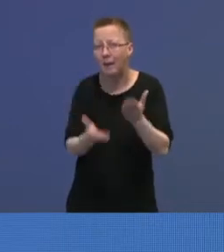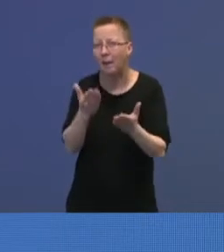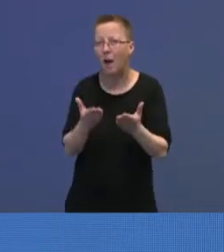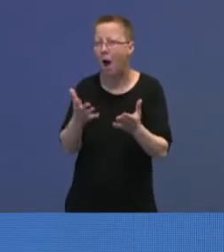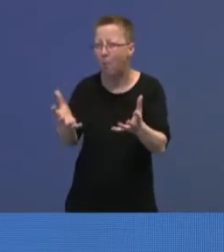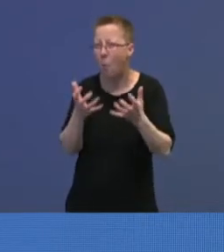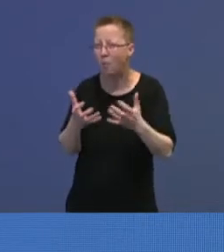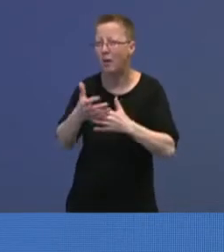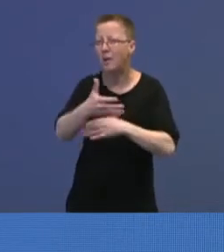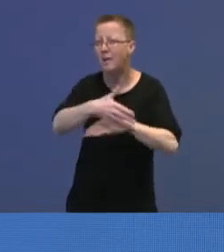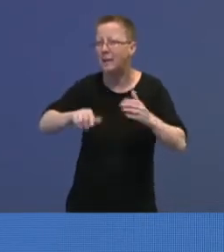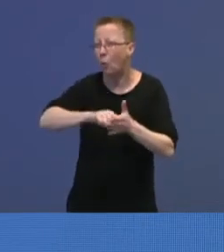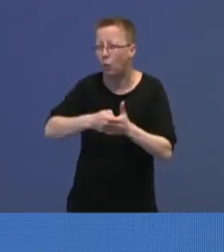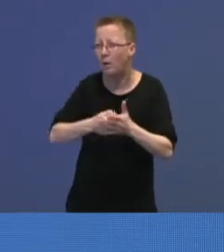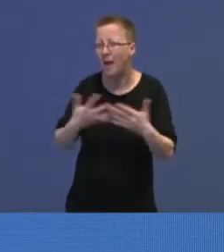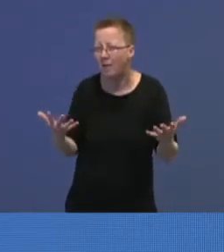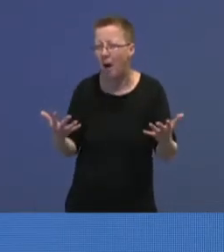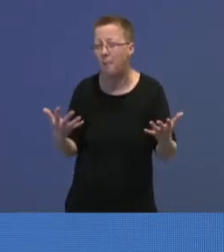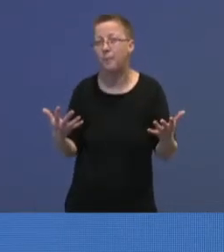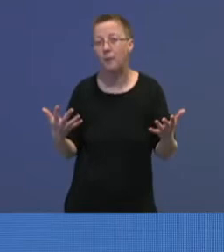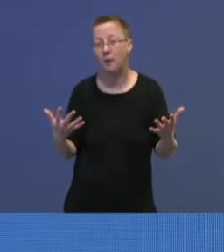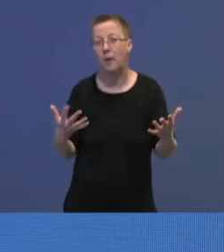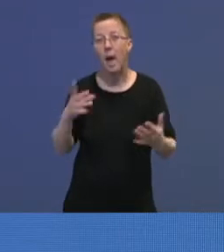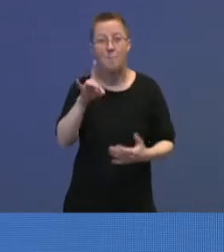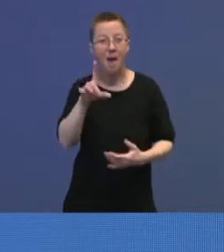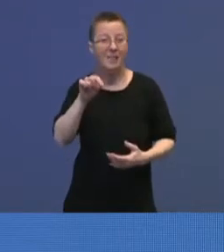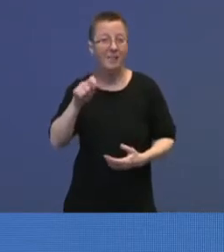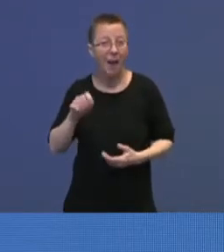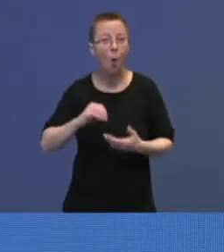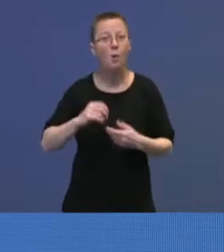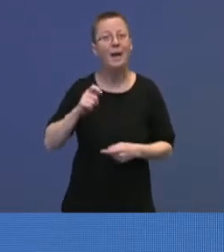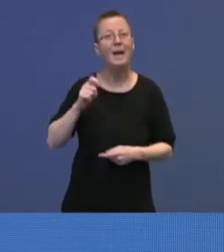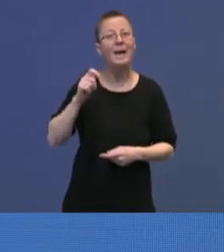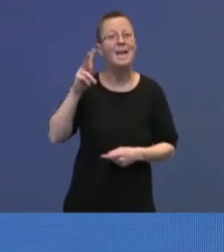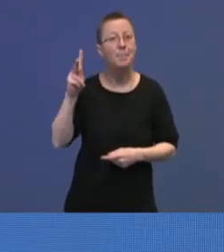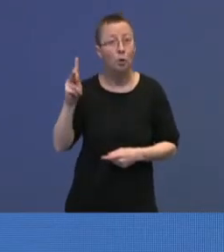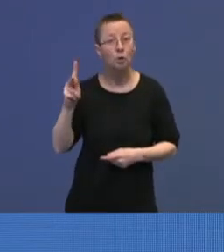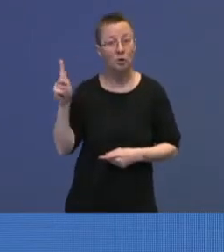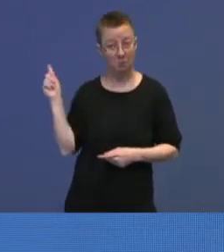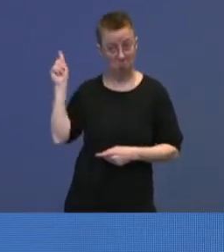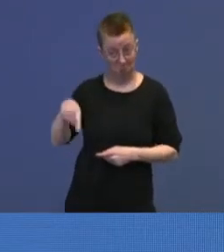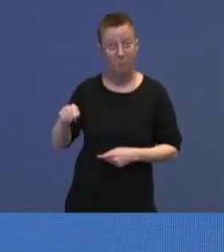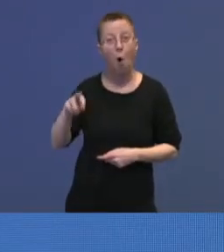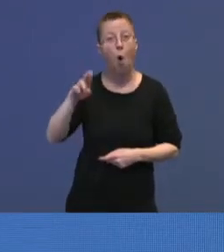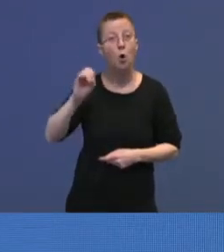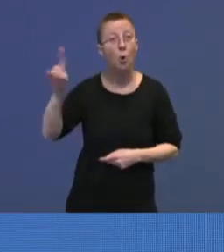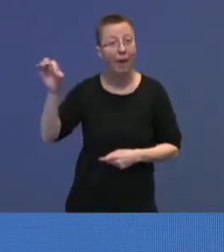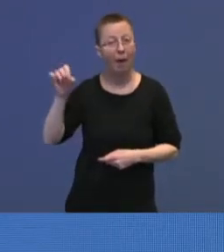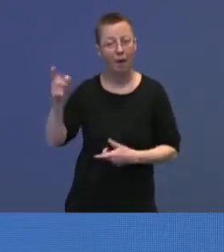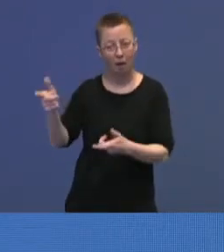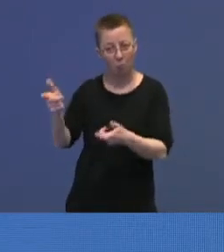innføre grensekontroll. PST og Kripos er til stede ved ankomstsenteret på rådet, de enkelte